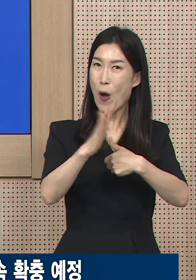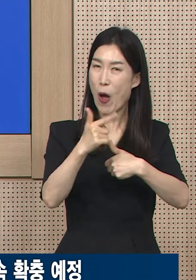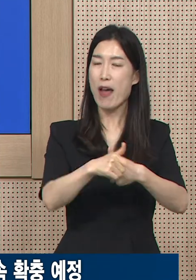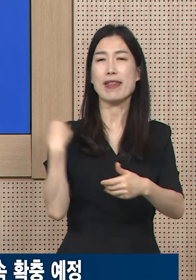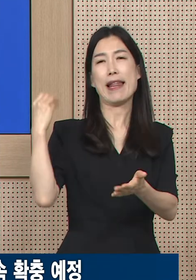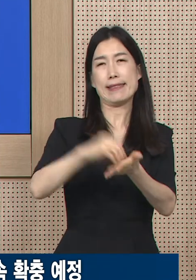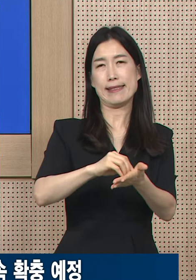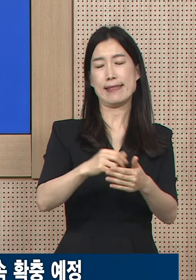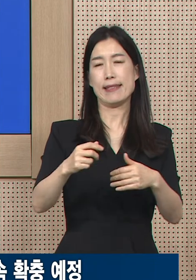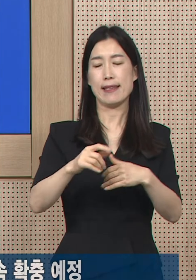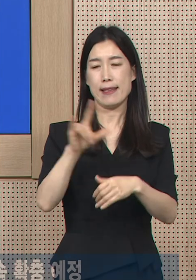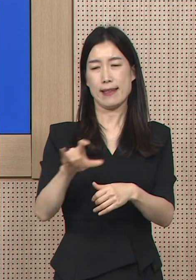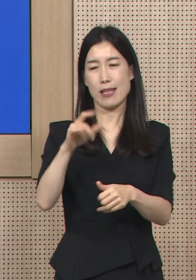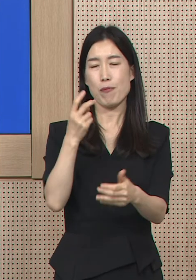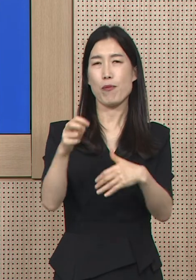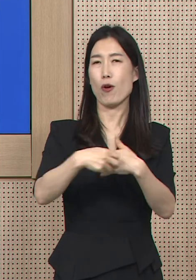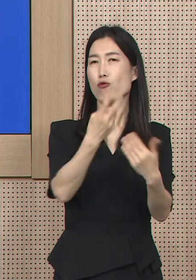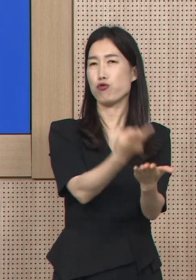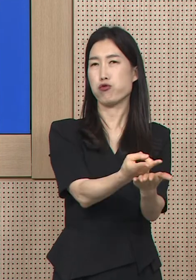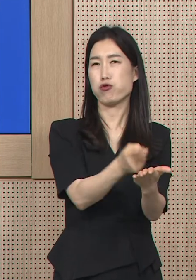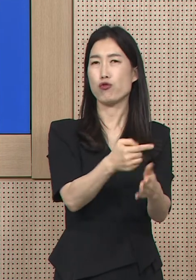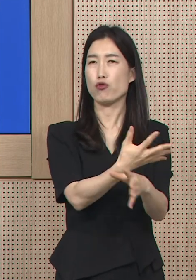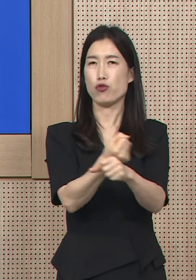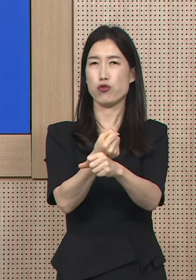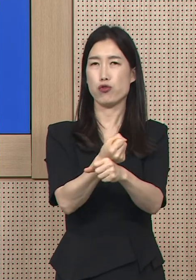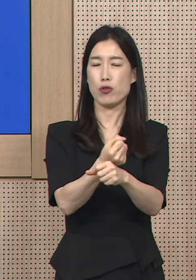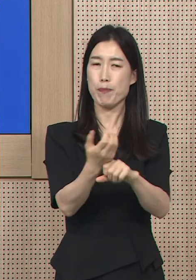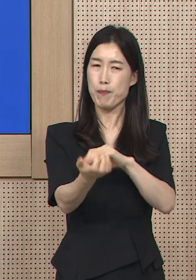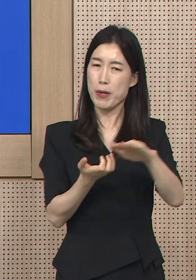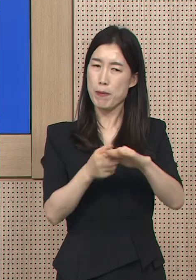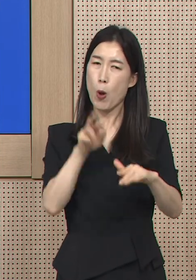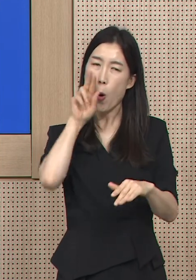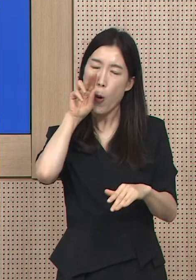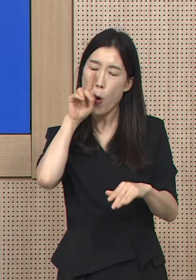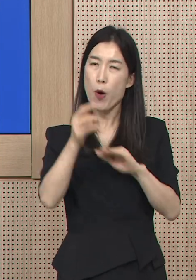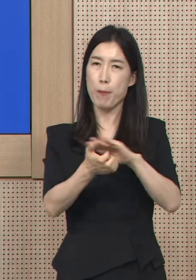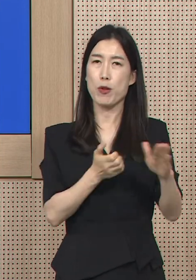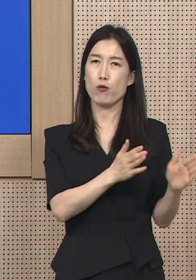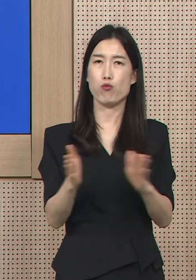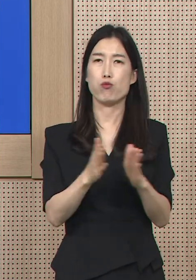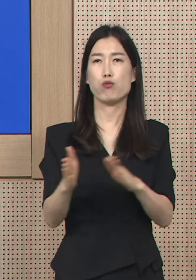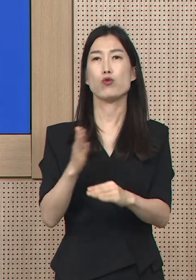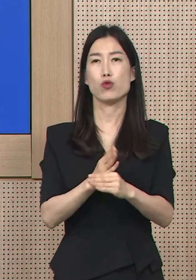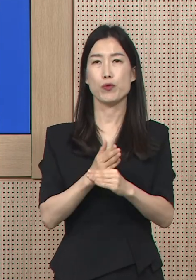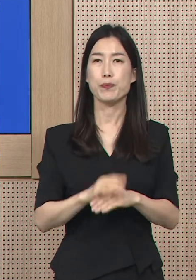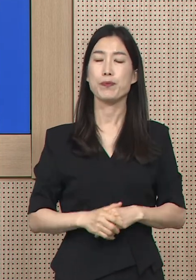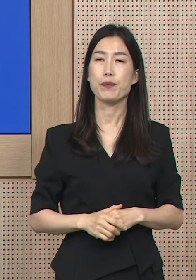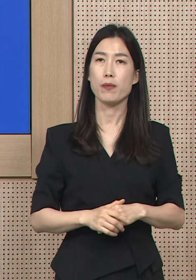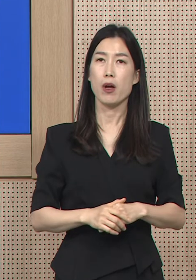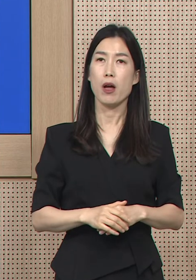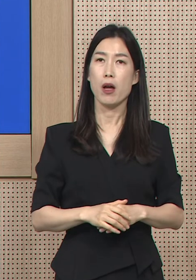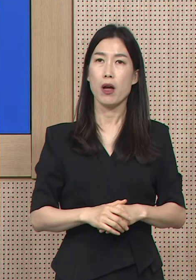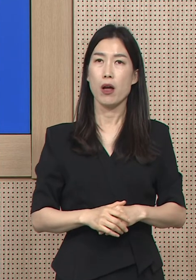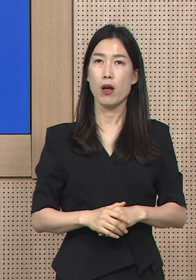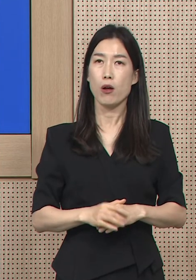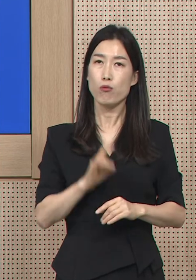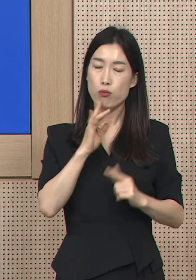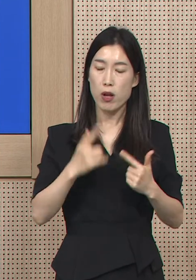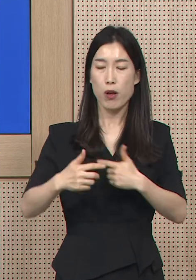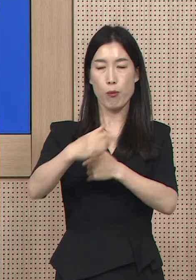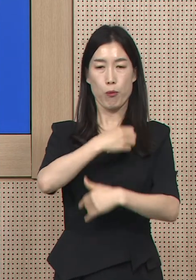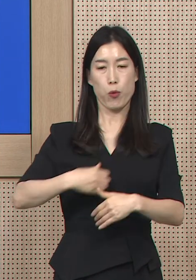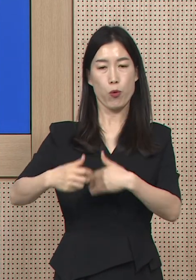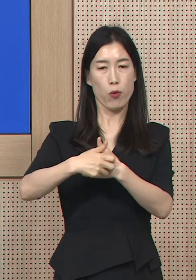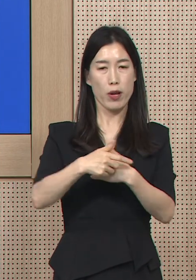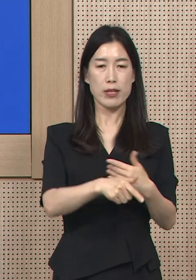유증증 환자 증가에 대해서 지금 대비해 나가고 있습니다. 이외에도 단계별로 보건 인력 및